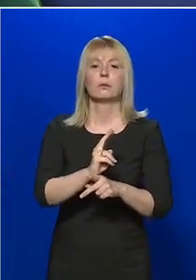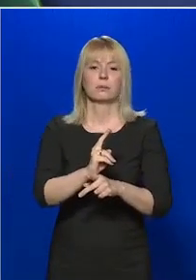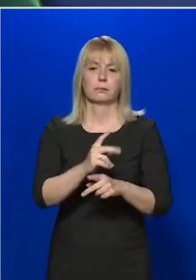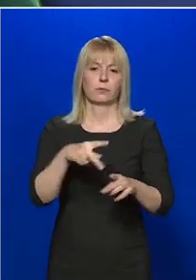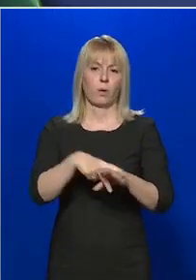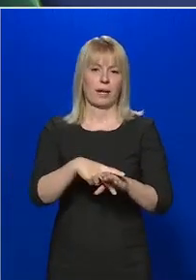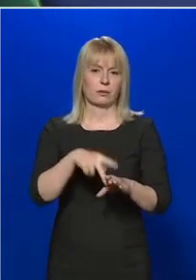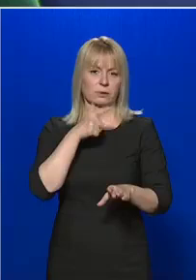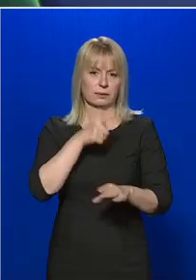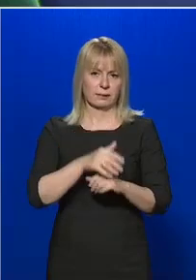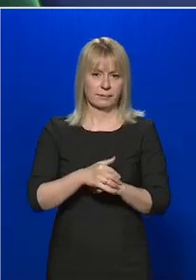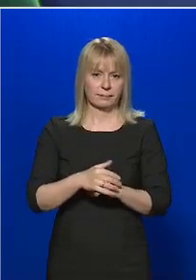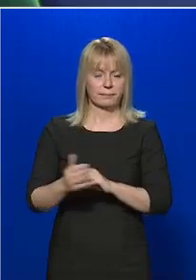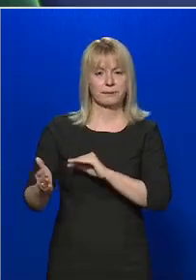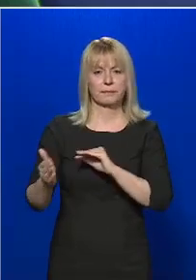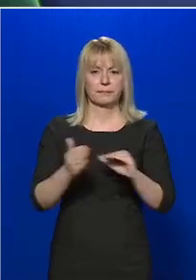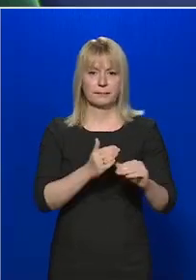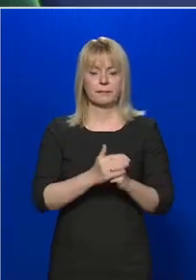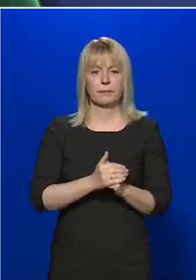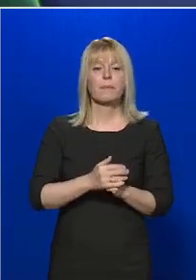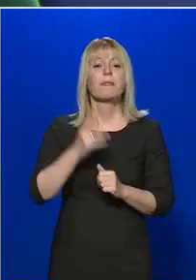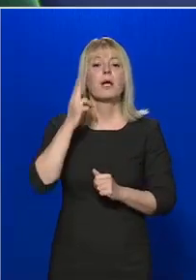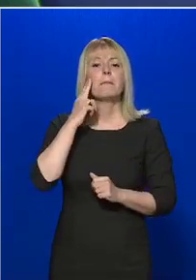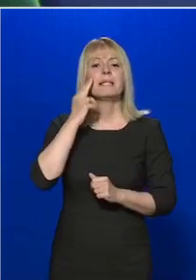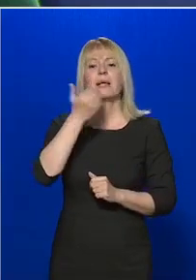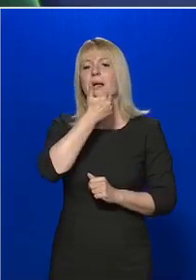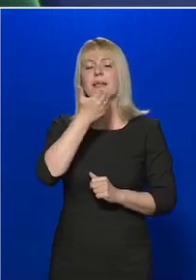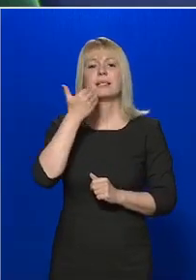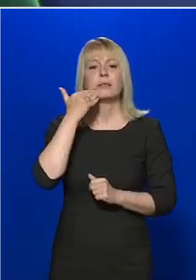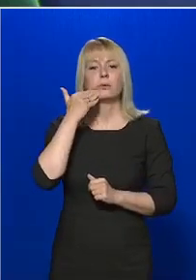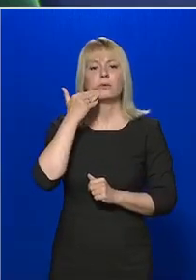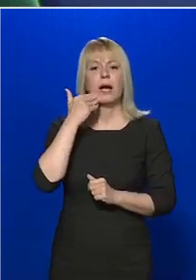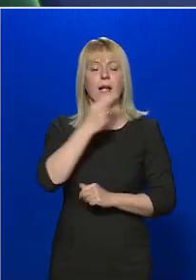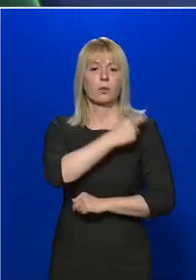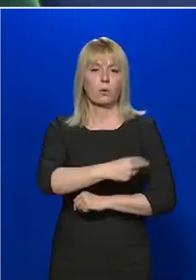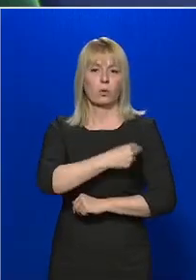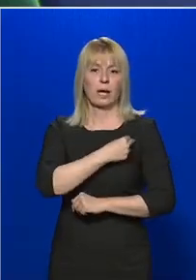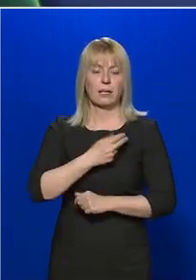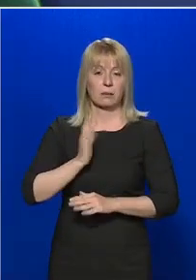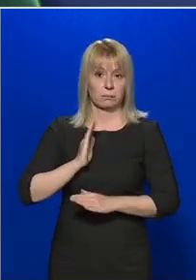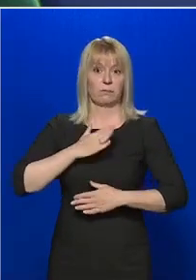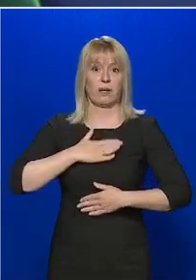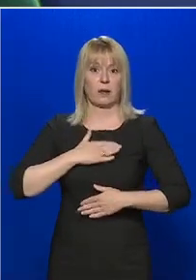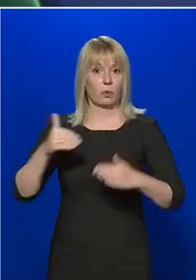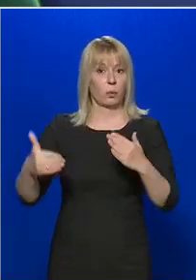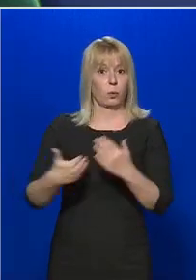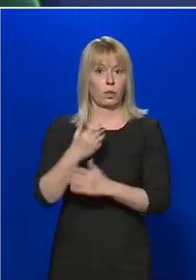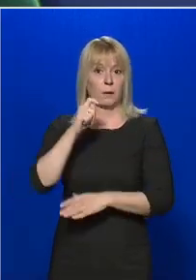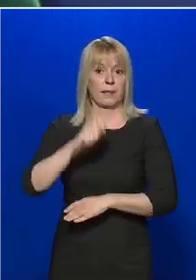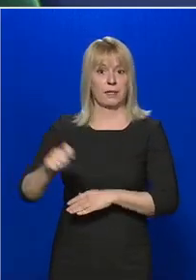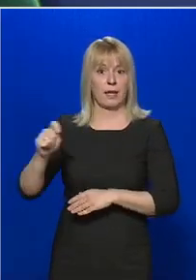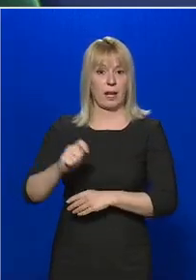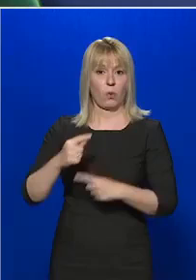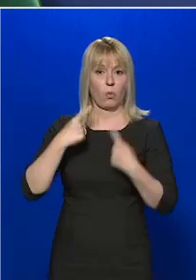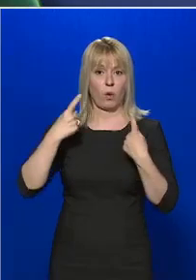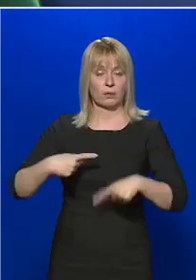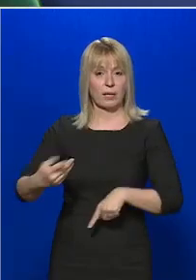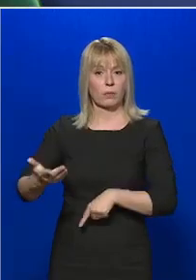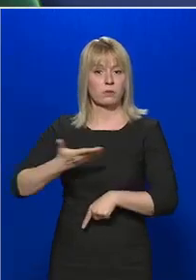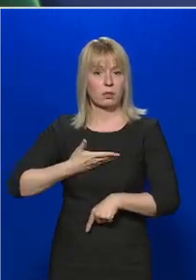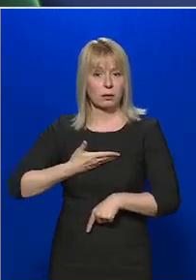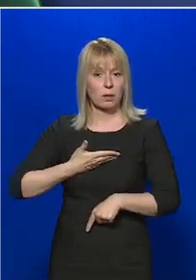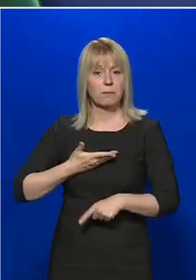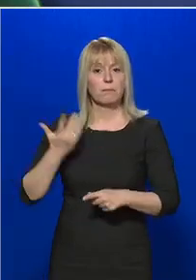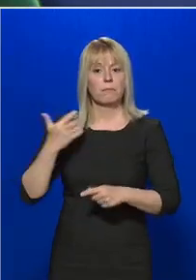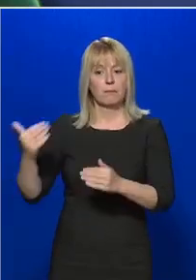Szintén a Népszava kérdezi, pénteken délután a kórházak váratlanul újabb kielölő határozatot kaptak, melyben a korábbihoz képest